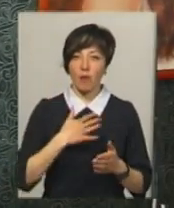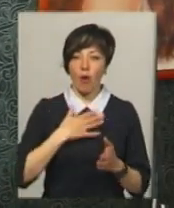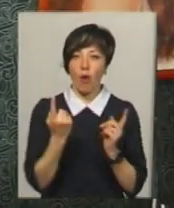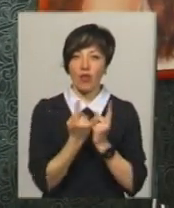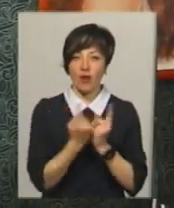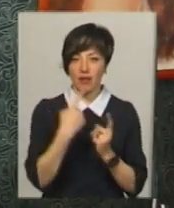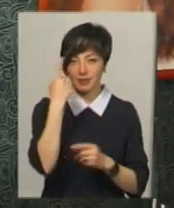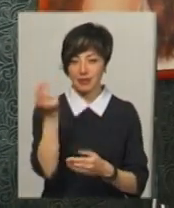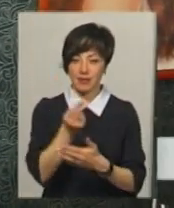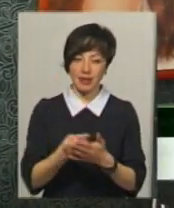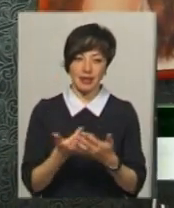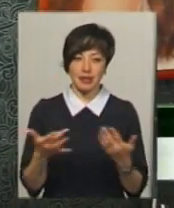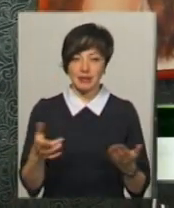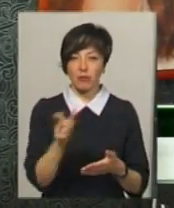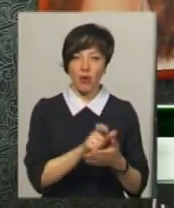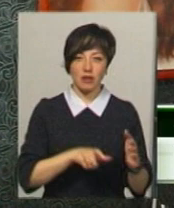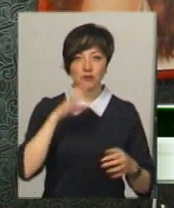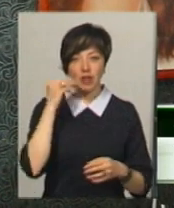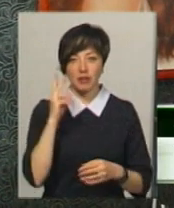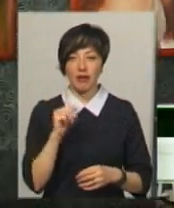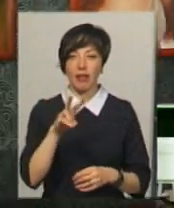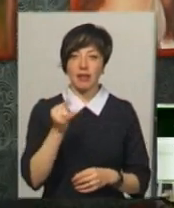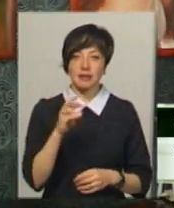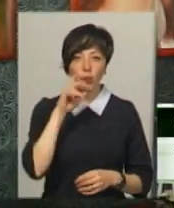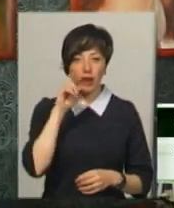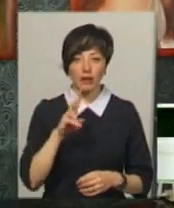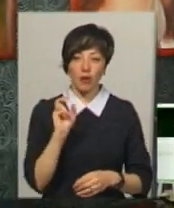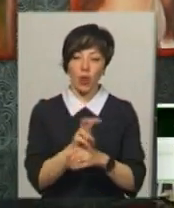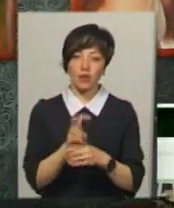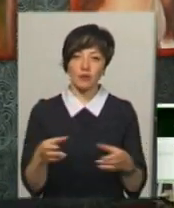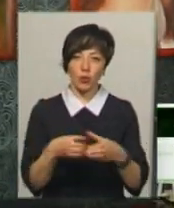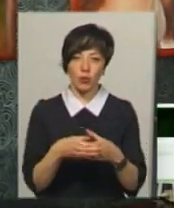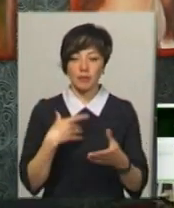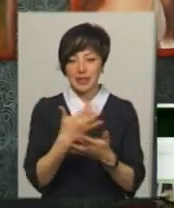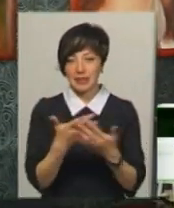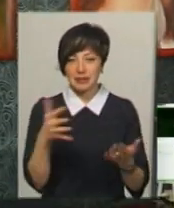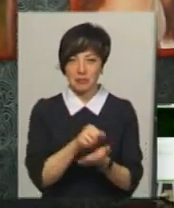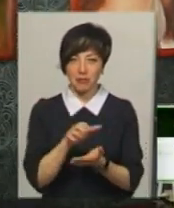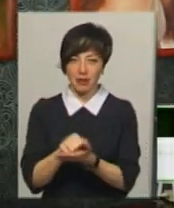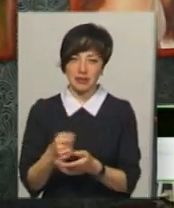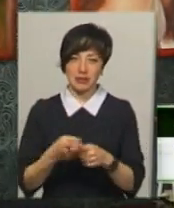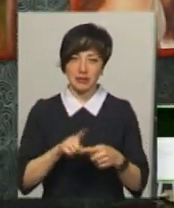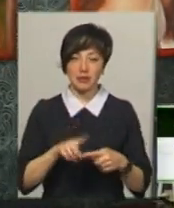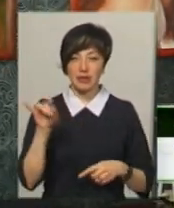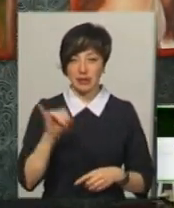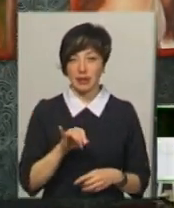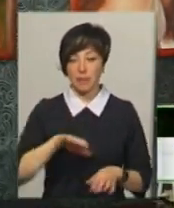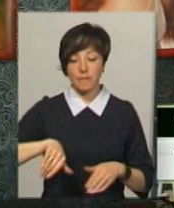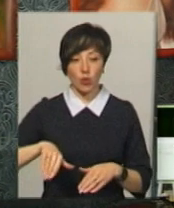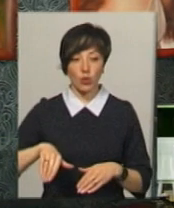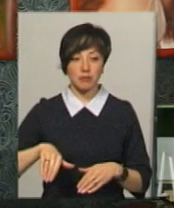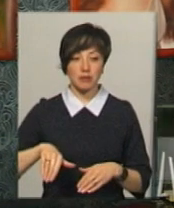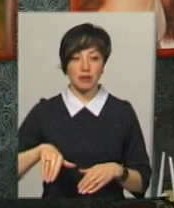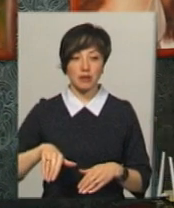натури, зарісовки різні, поетів, Шевченка, Лесі Українку. Ходив на гурток, ми там аплікацією різні займалися. І потім